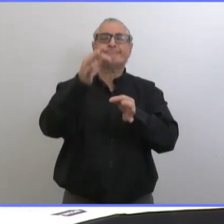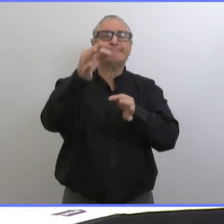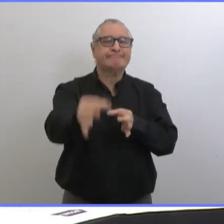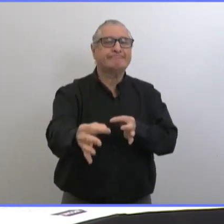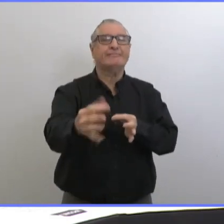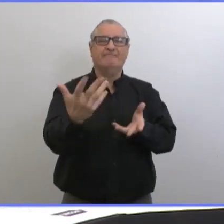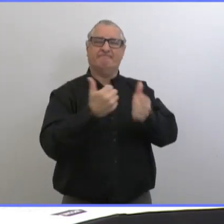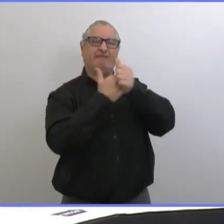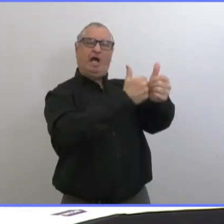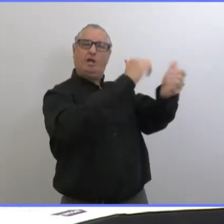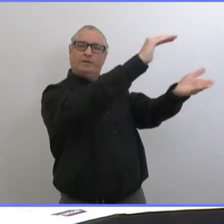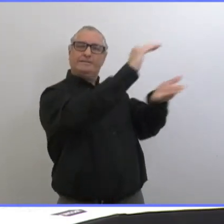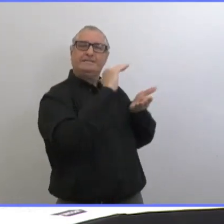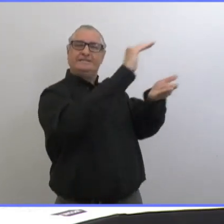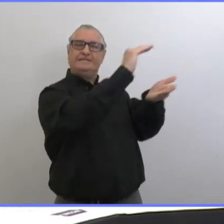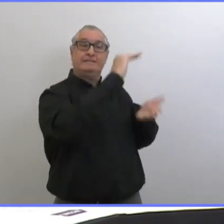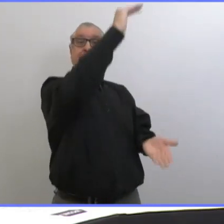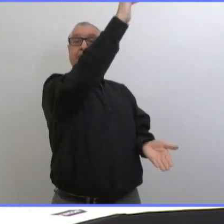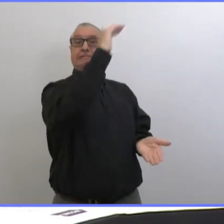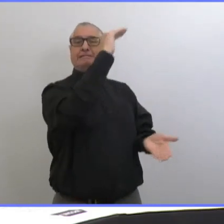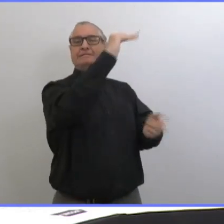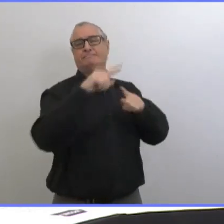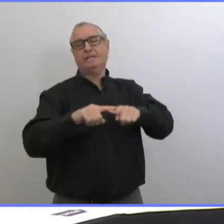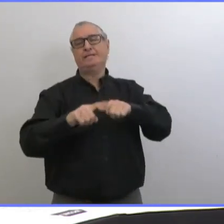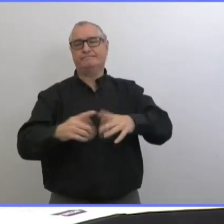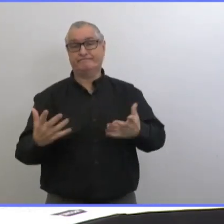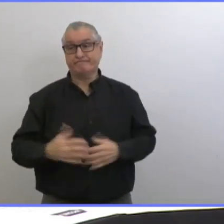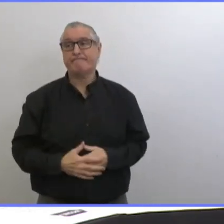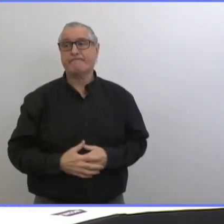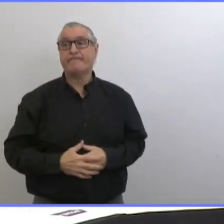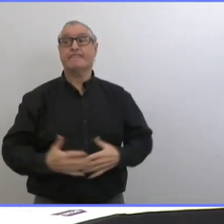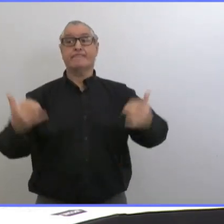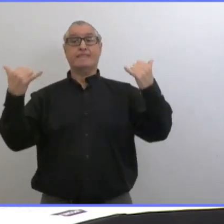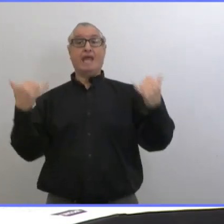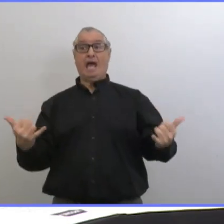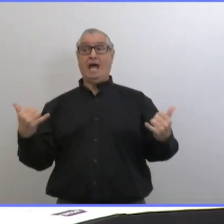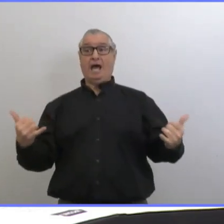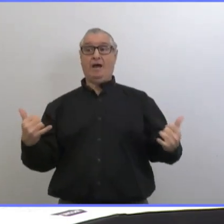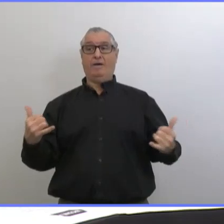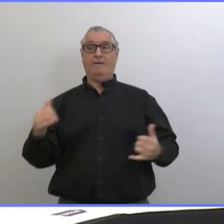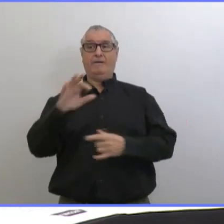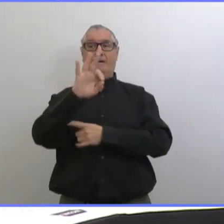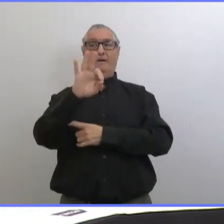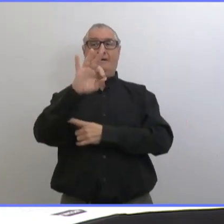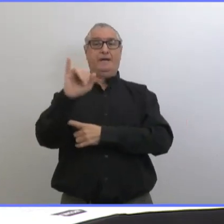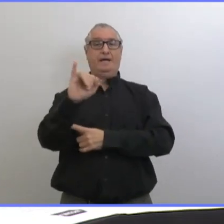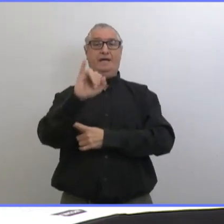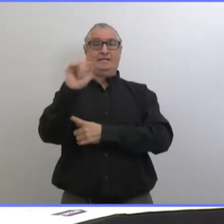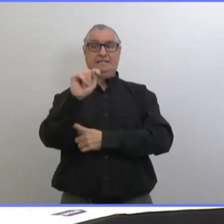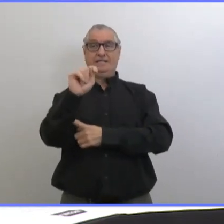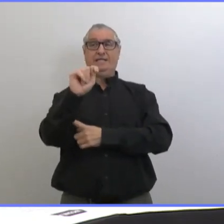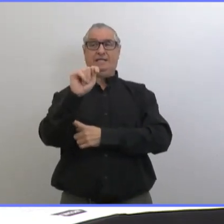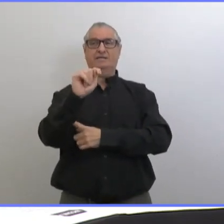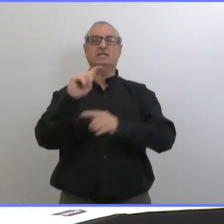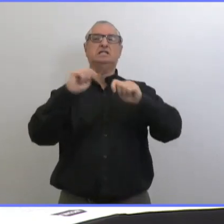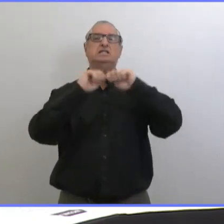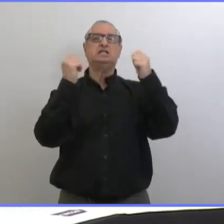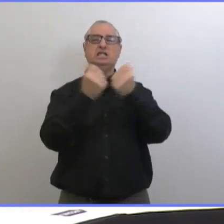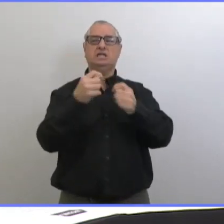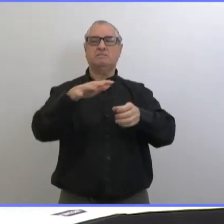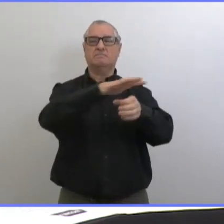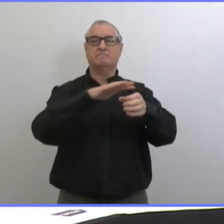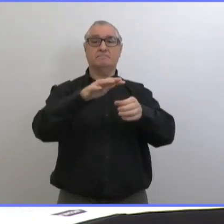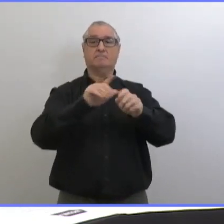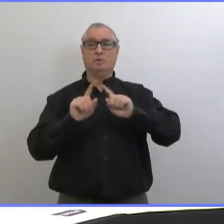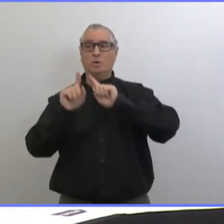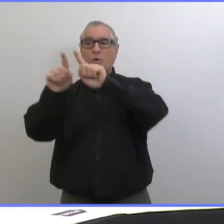Une des choses qu'on fait avec notre équipe, c'est qu'on va dans ces endroits de vie en congrégation. On utilise ces équipes